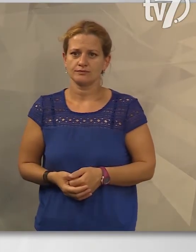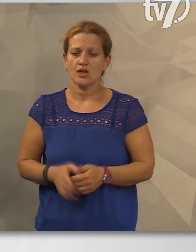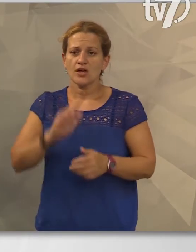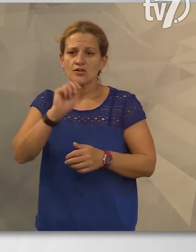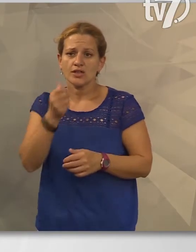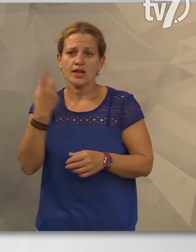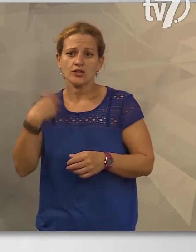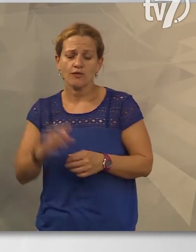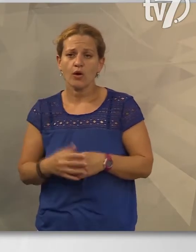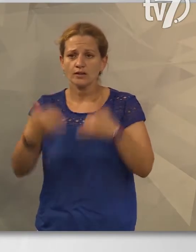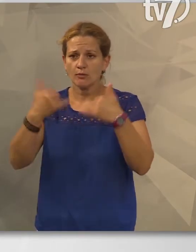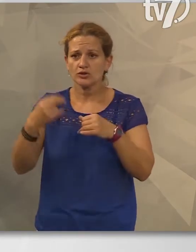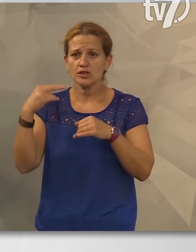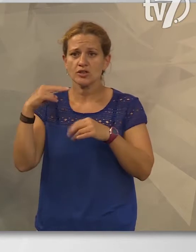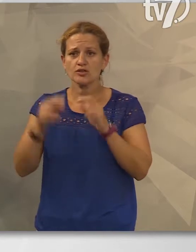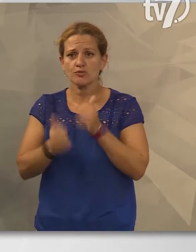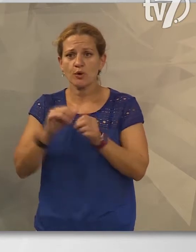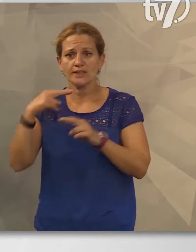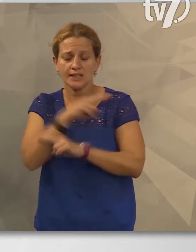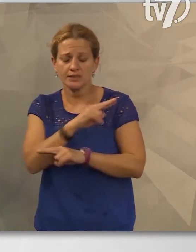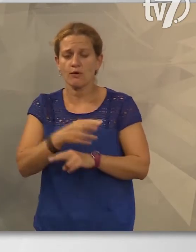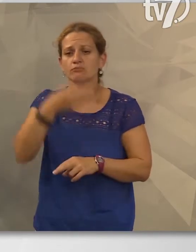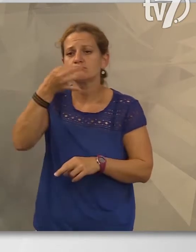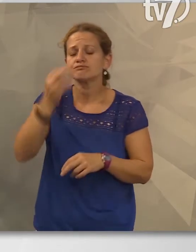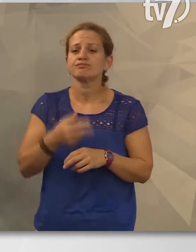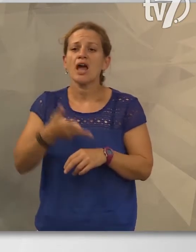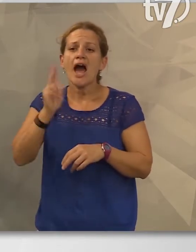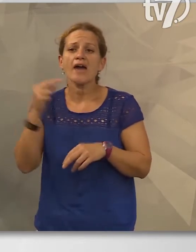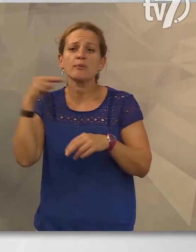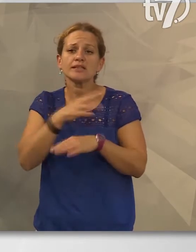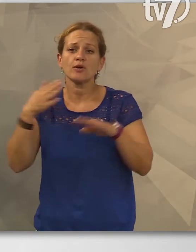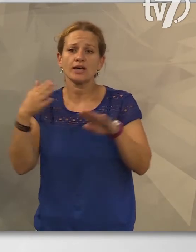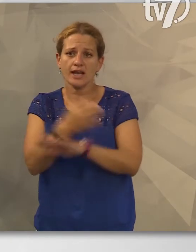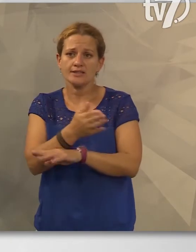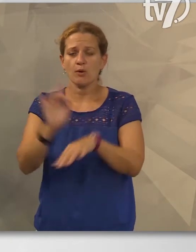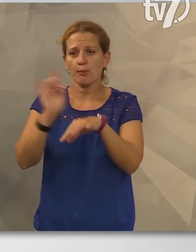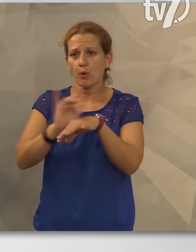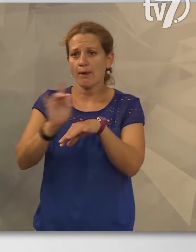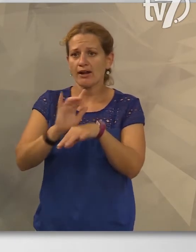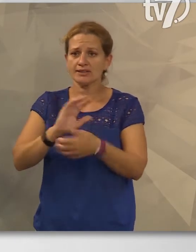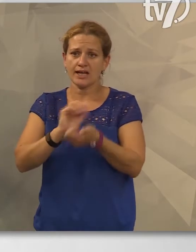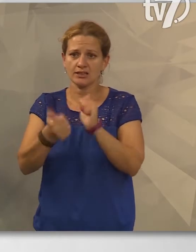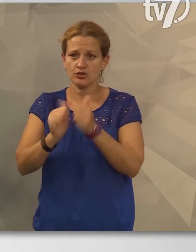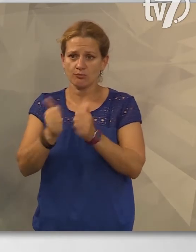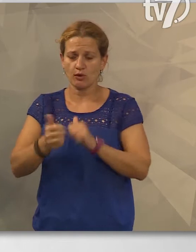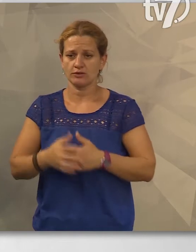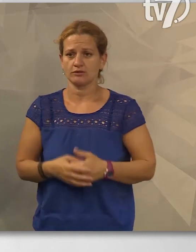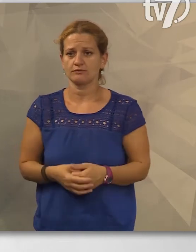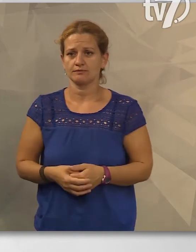Sikeres volt az idei sporthétfő. Az érdeklődők három hétfőn keresztül próbálhatták ki a sporttágakat.